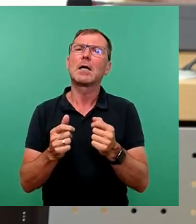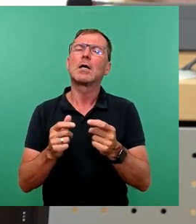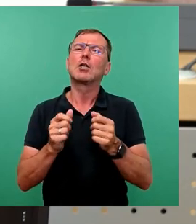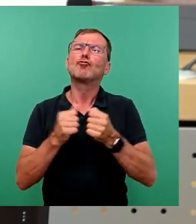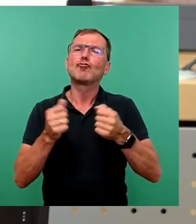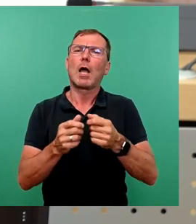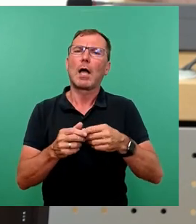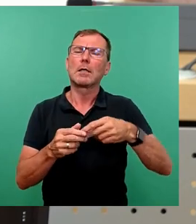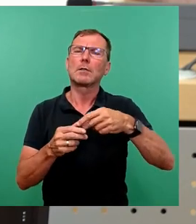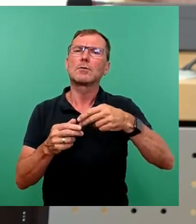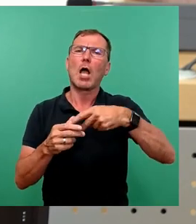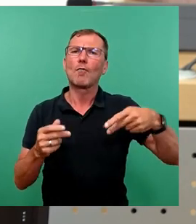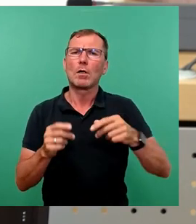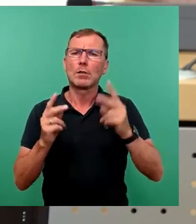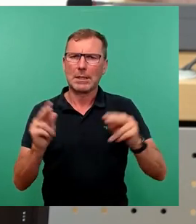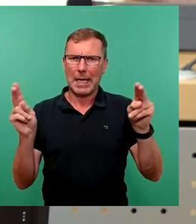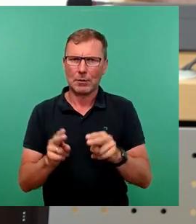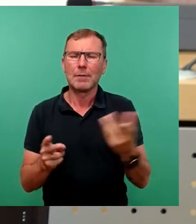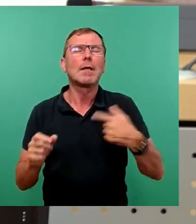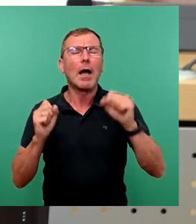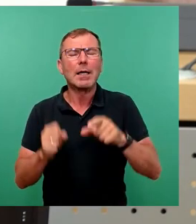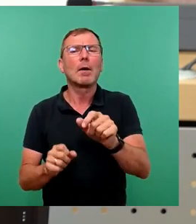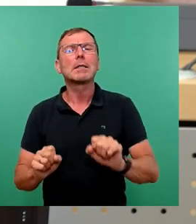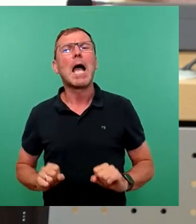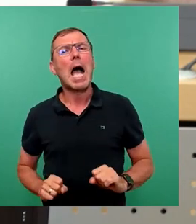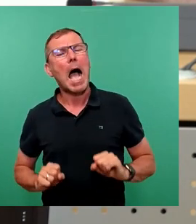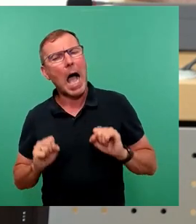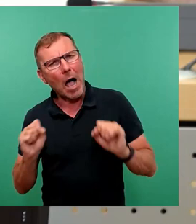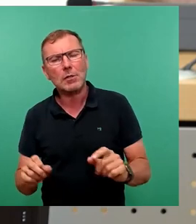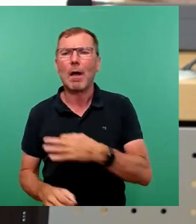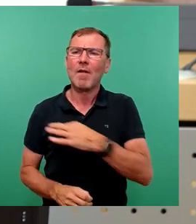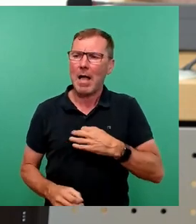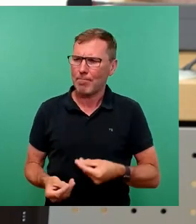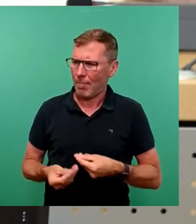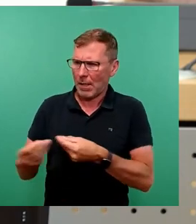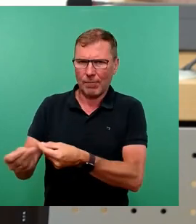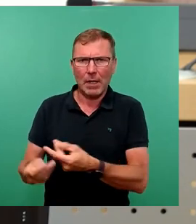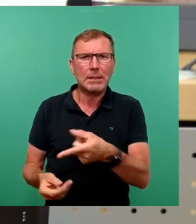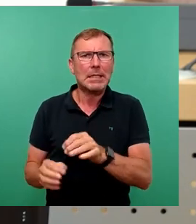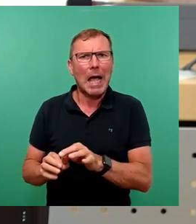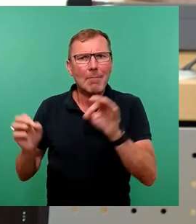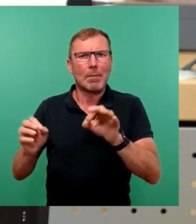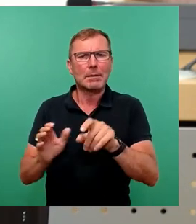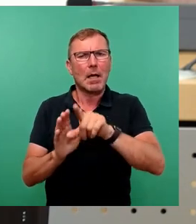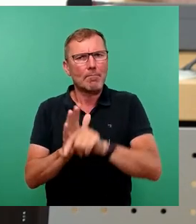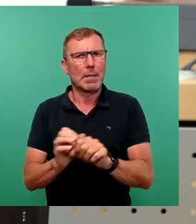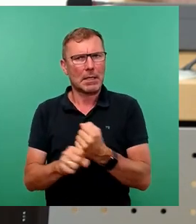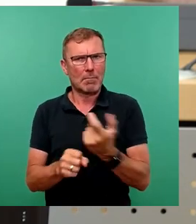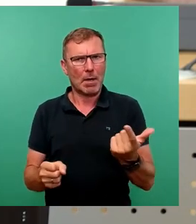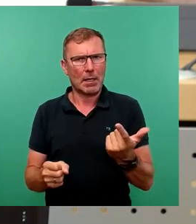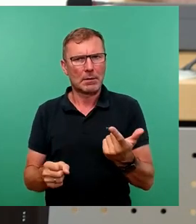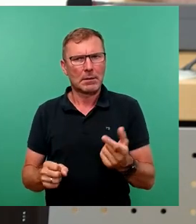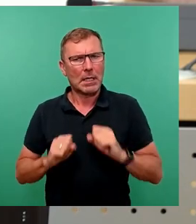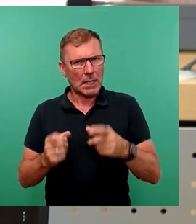reduzieren? Das heißt, wie können wir Ausgaben auf Private verlagern, die das vielleicht besser, günstiger können? Möglicherweise können wir ja